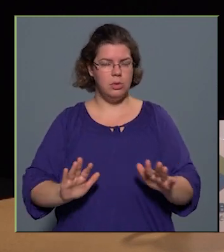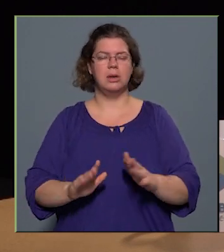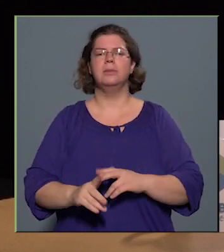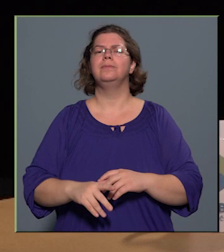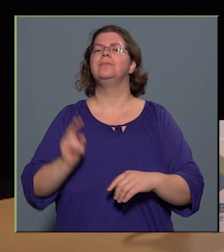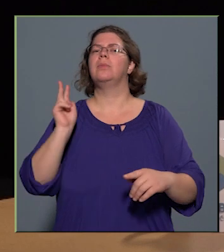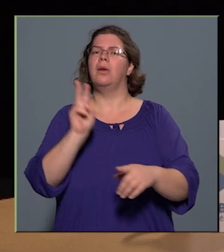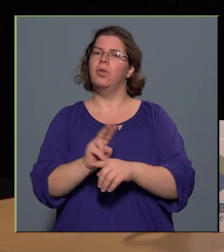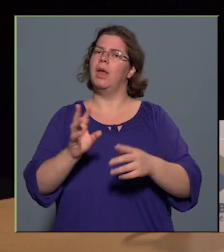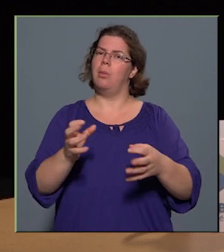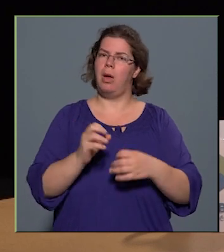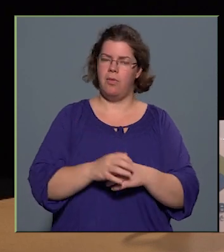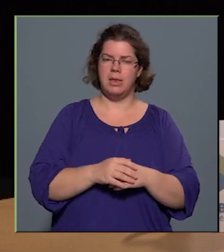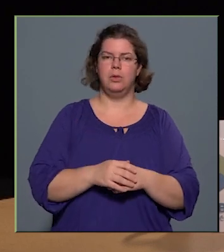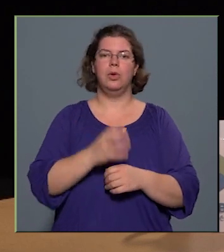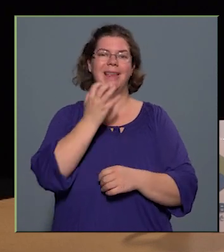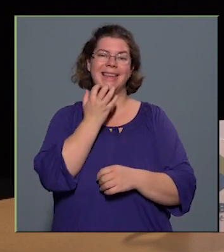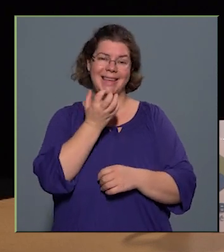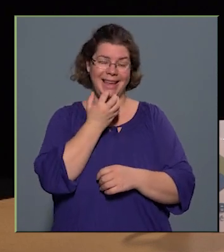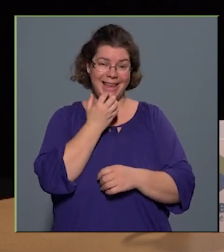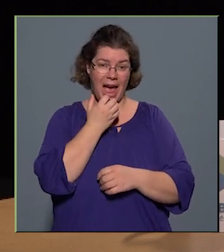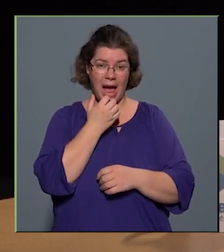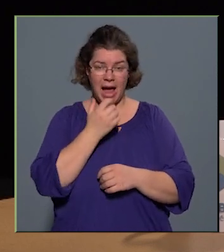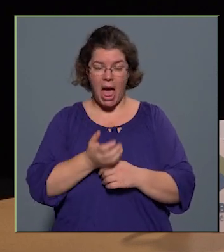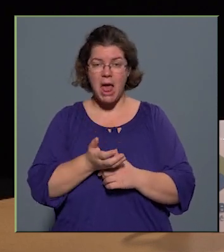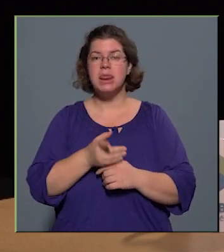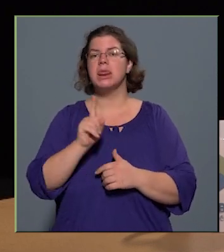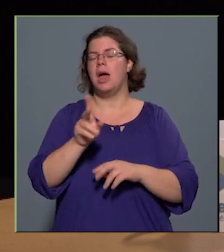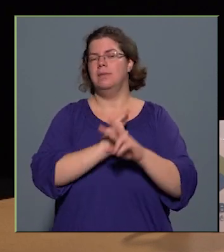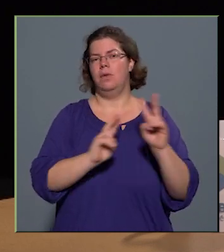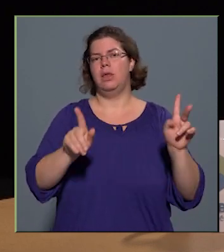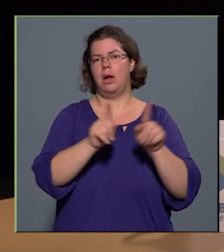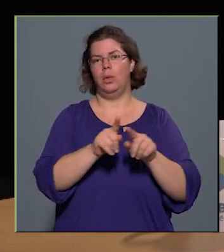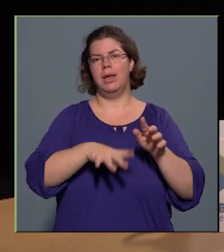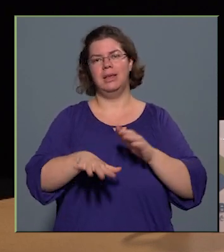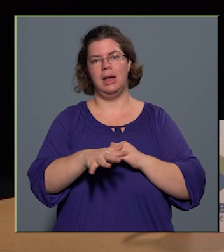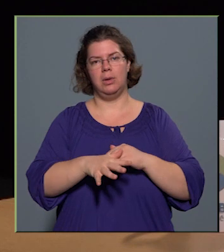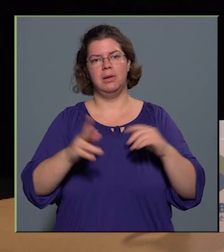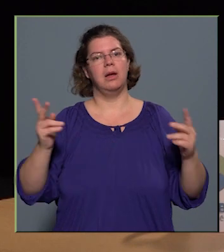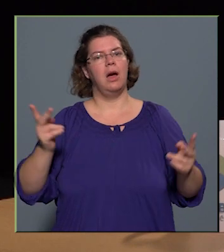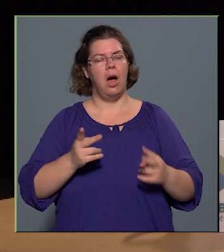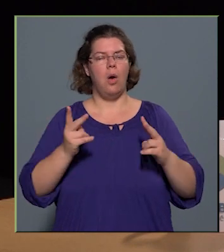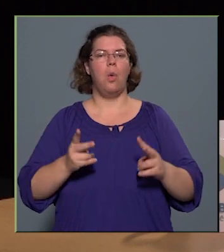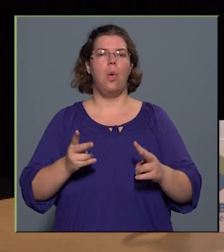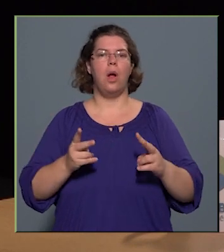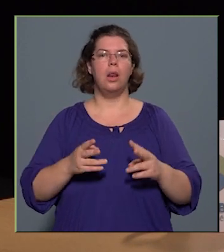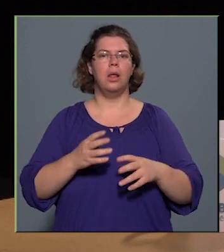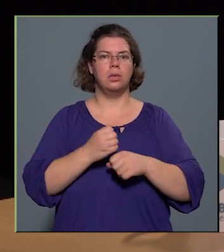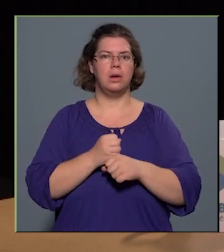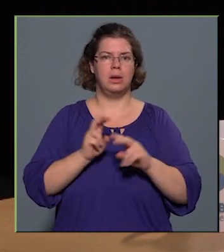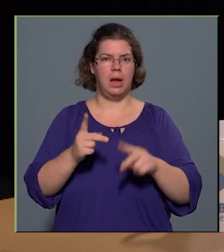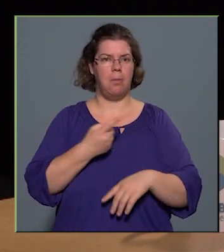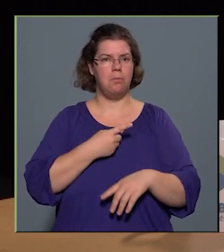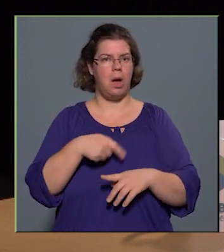Figyelembe vettük ugye az igényeket, de vannak olyan területek, ahol tartani kell magunkat, hogy